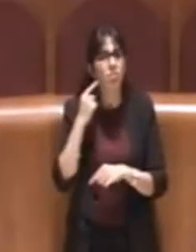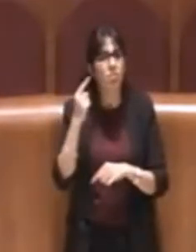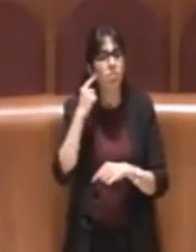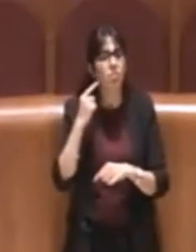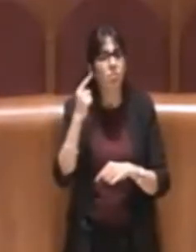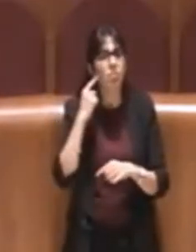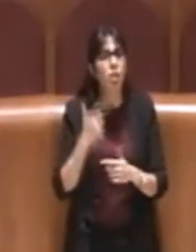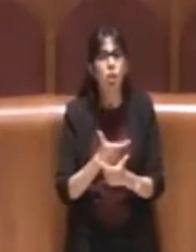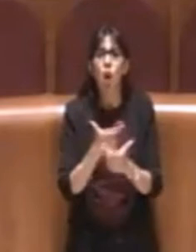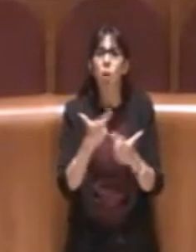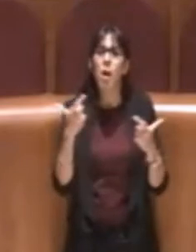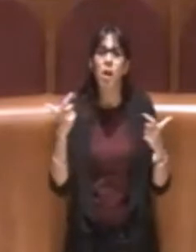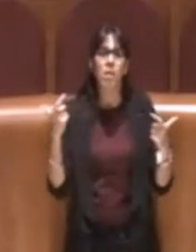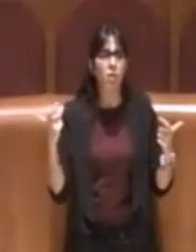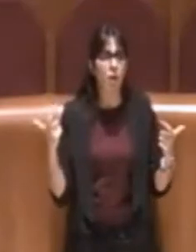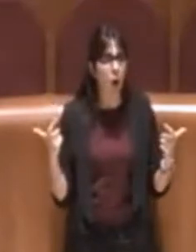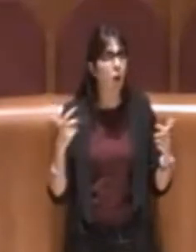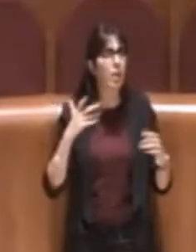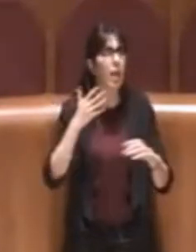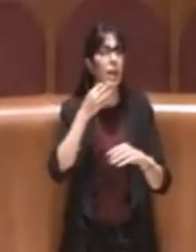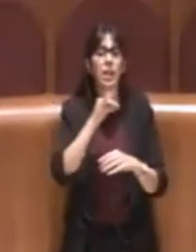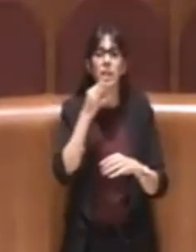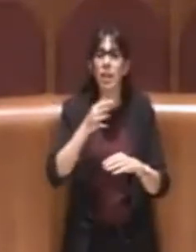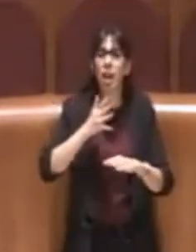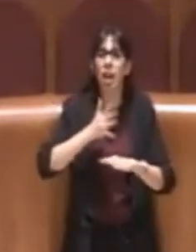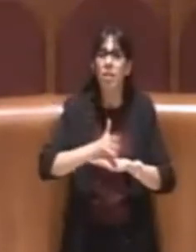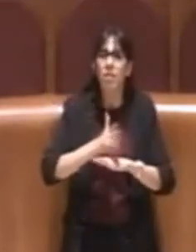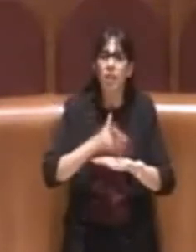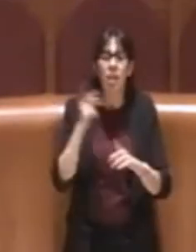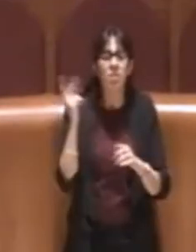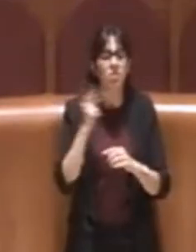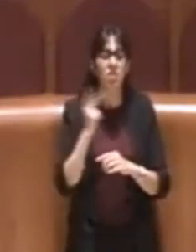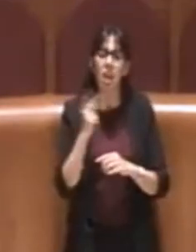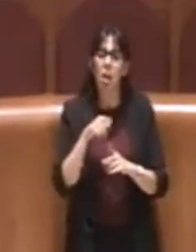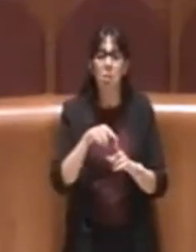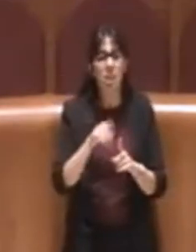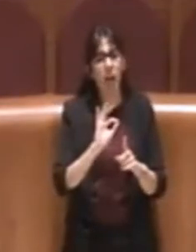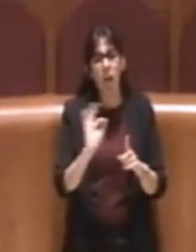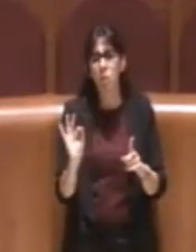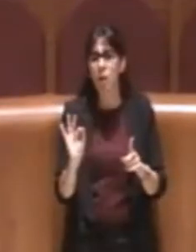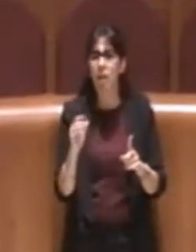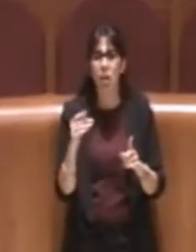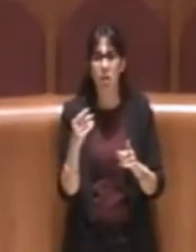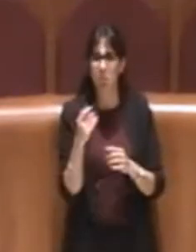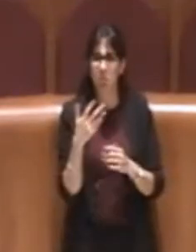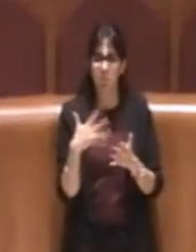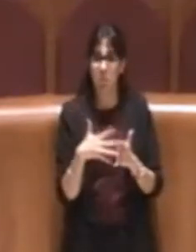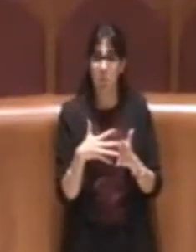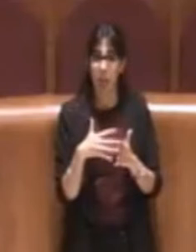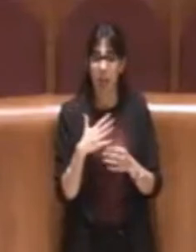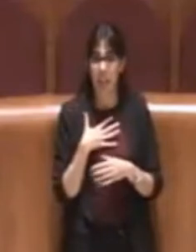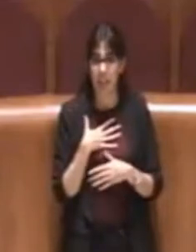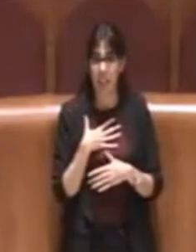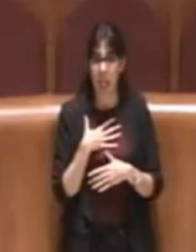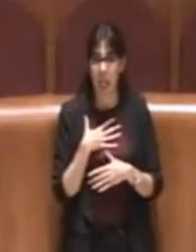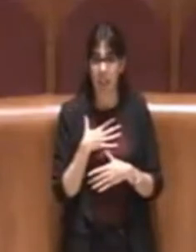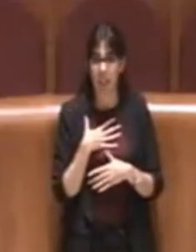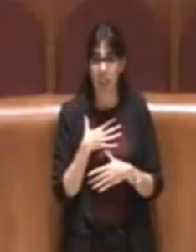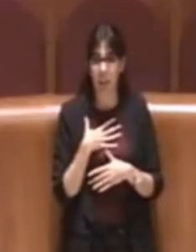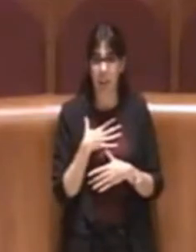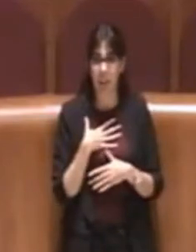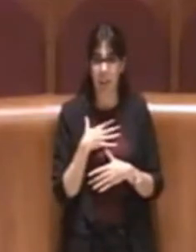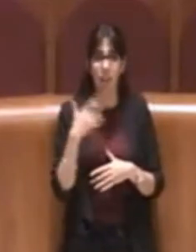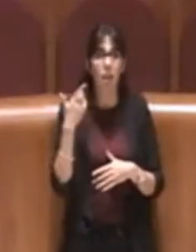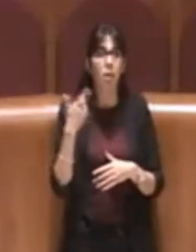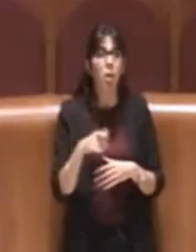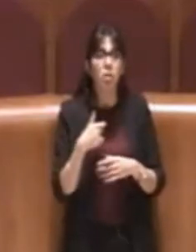interventi che sono stati veramente in alcuni casi quasi imbarazzanti, perché è normale che